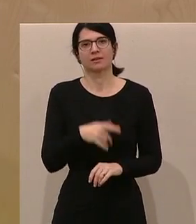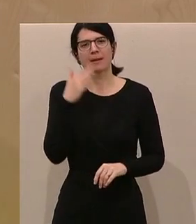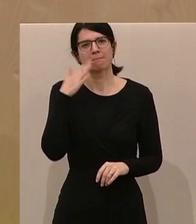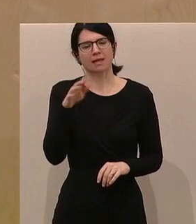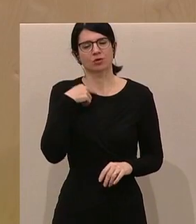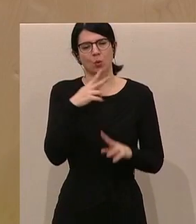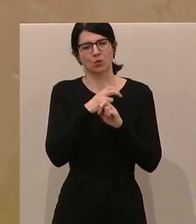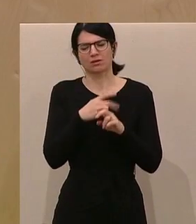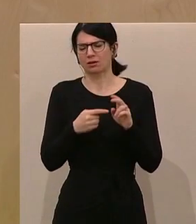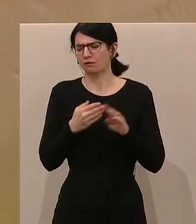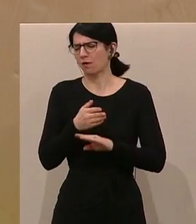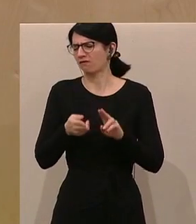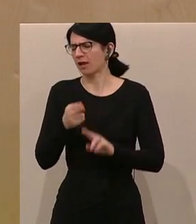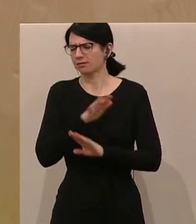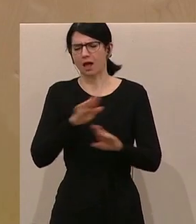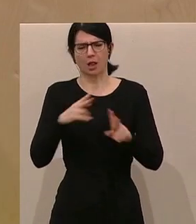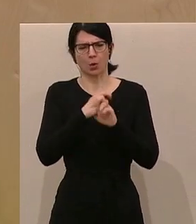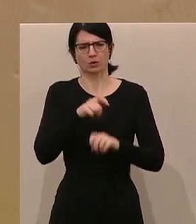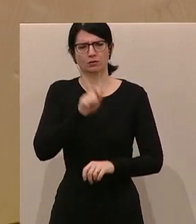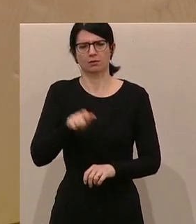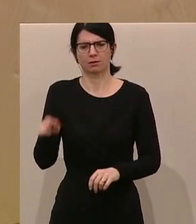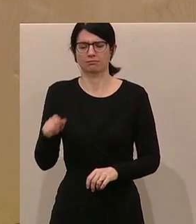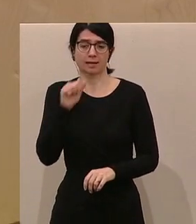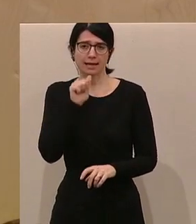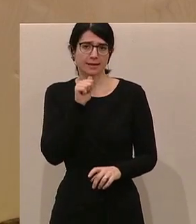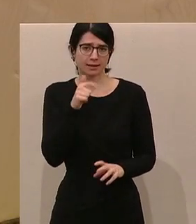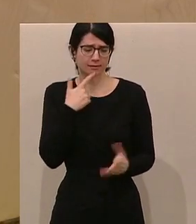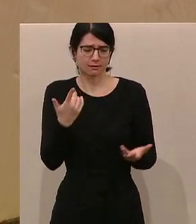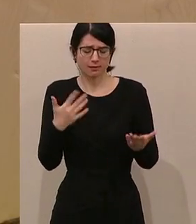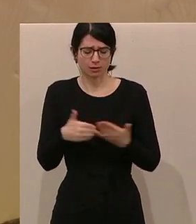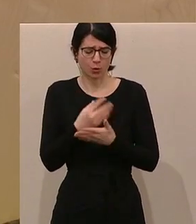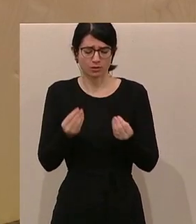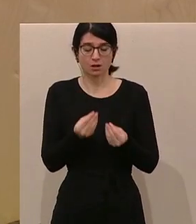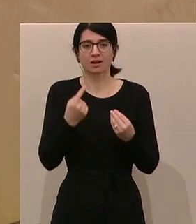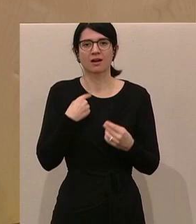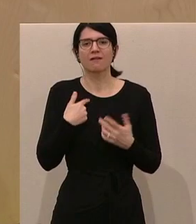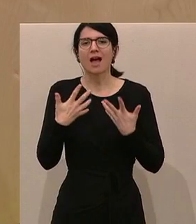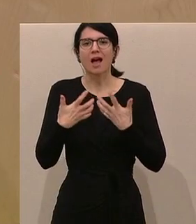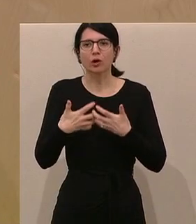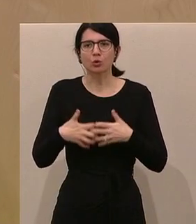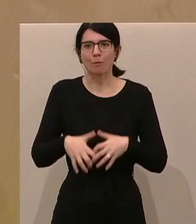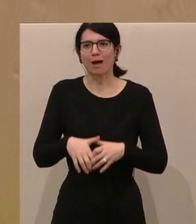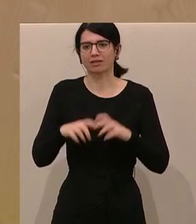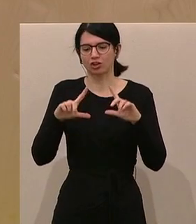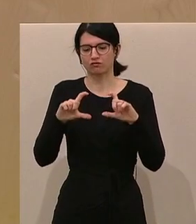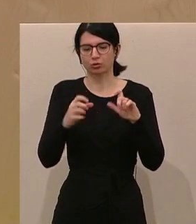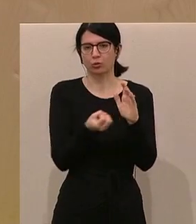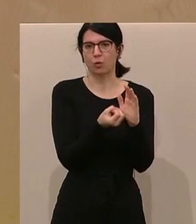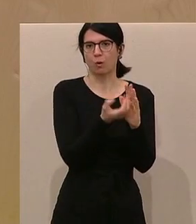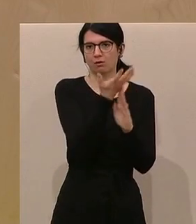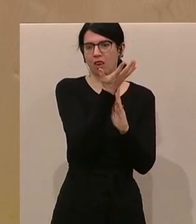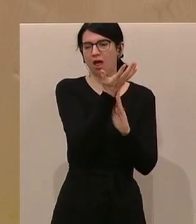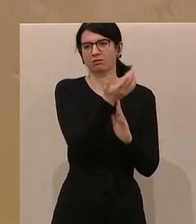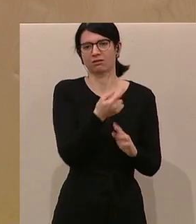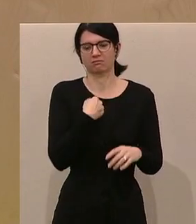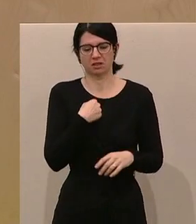Österreicher, eigentlich für fast alle, wird es überhaupt keine Umstellung bedeuten, weil die Fotos automatisch hochgeladen werden. Das heißt,